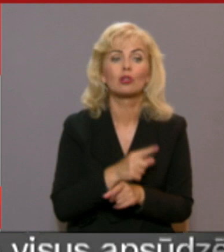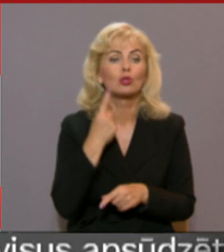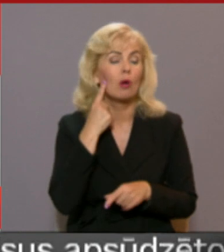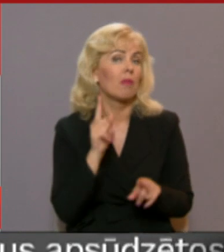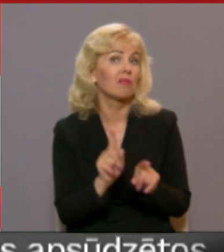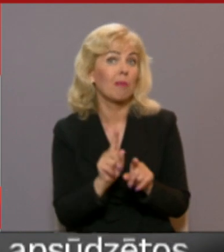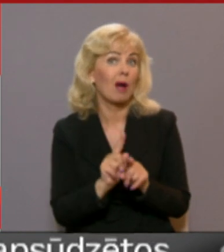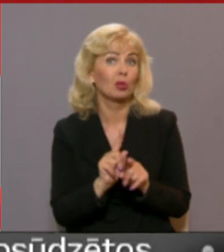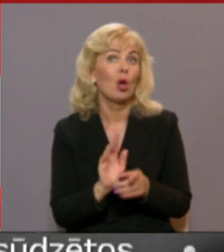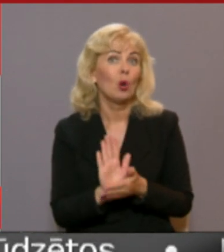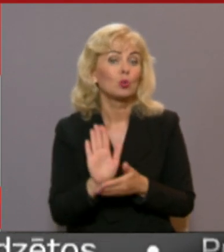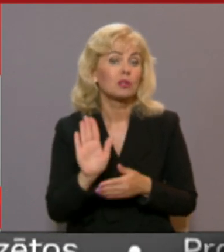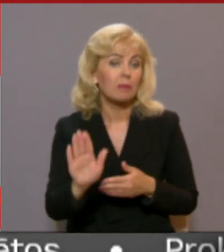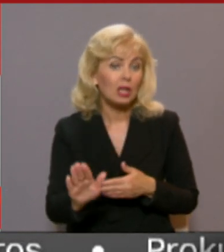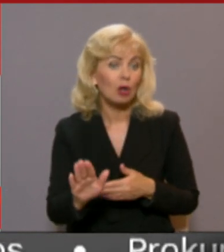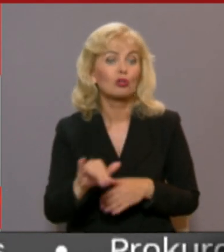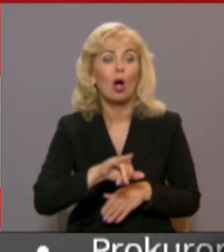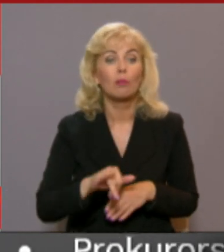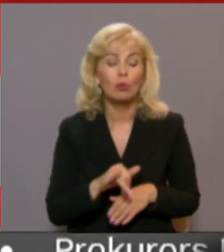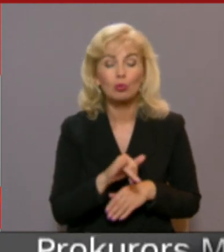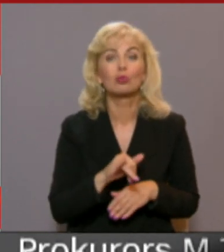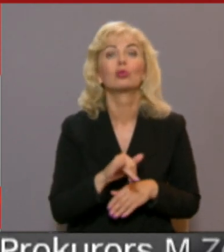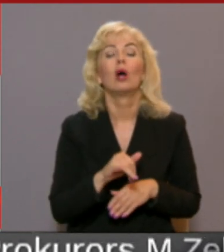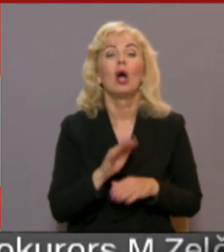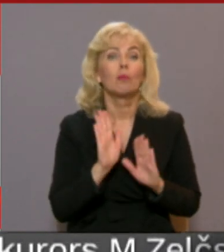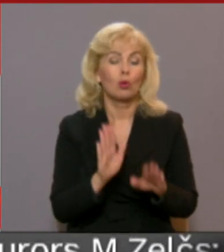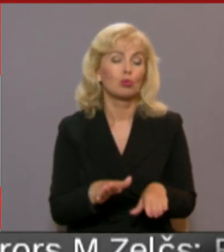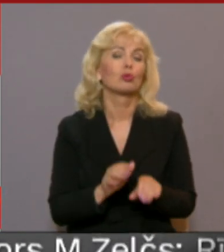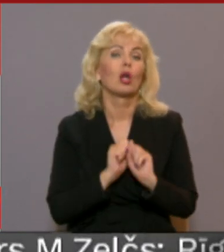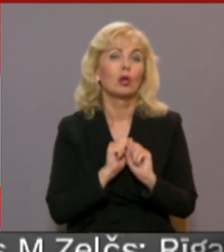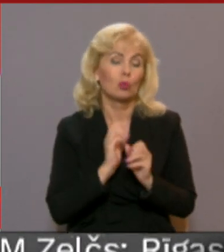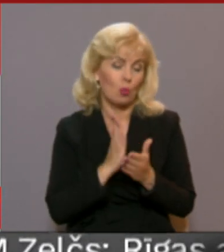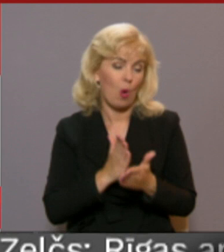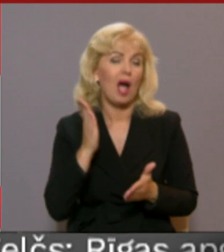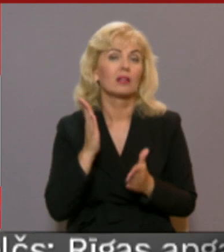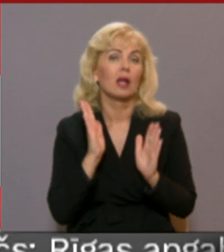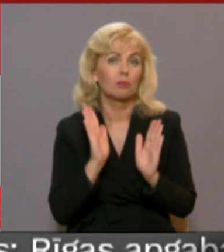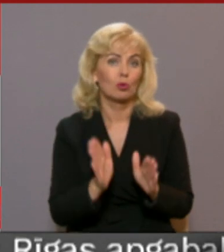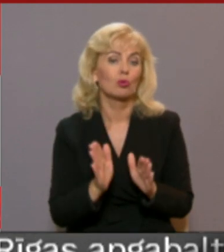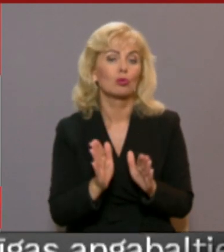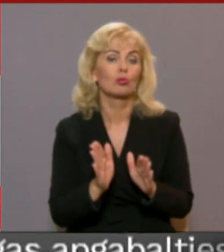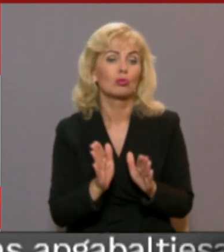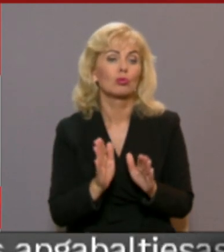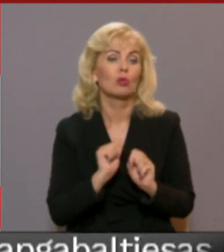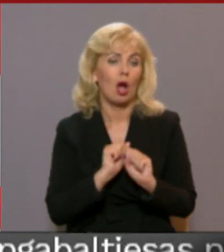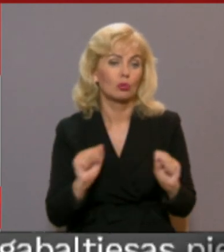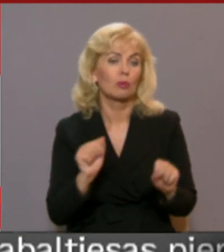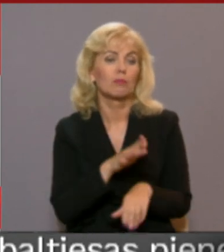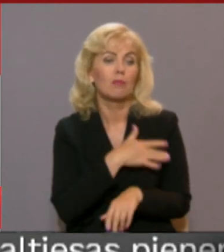uz priekšu, jo katrā ziņā noteikti, ka šis tēk un